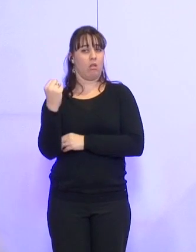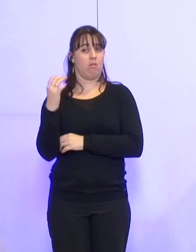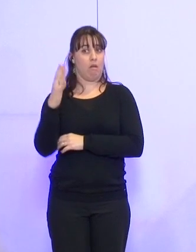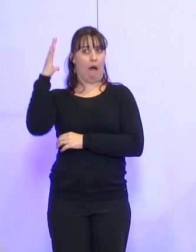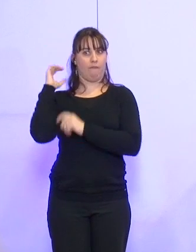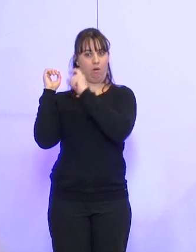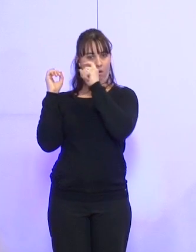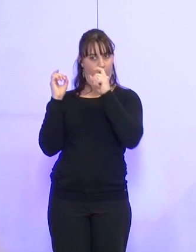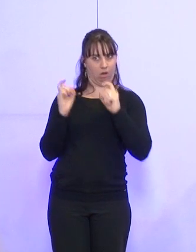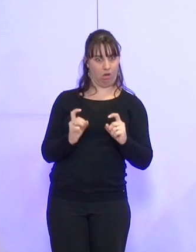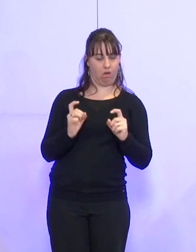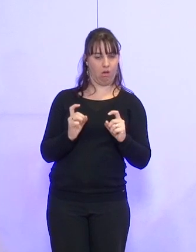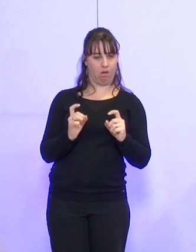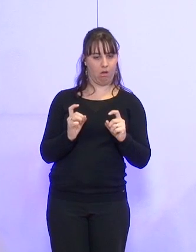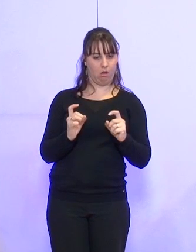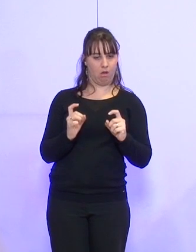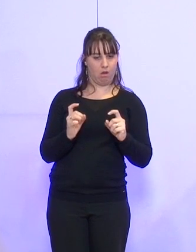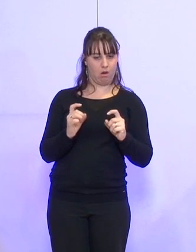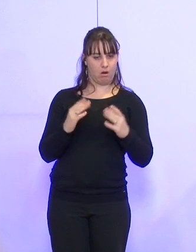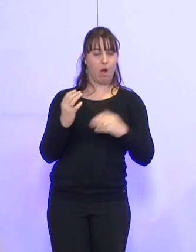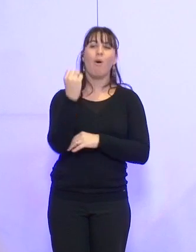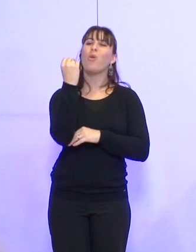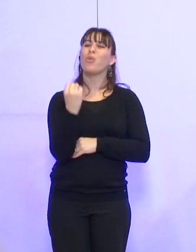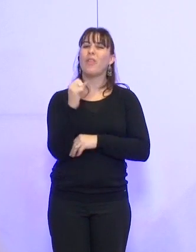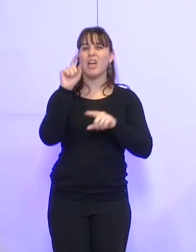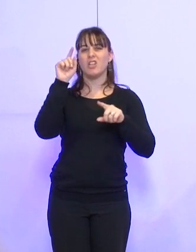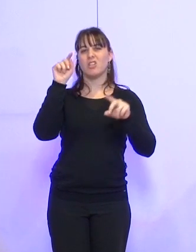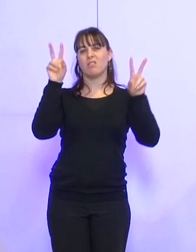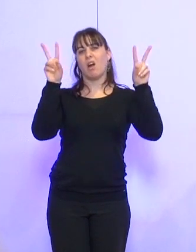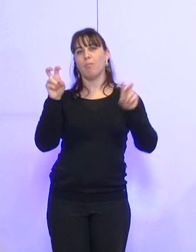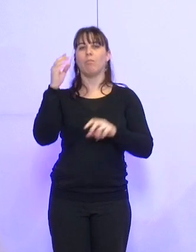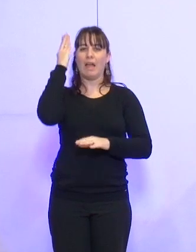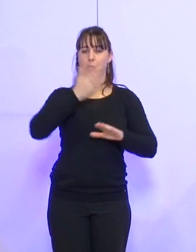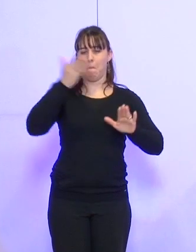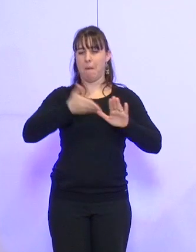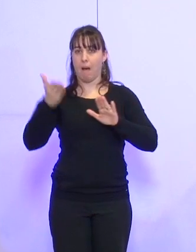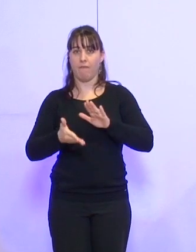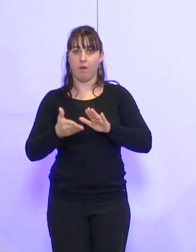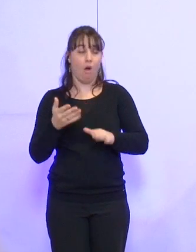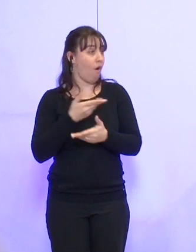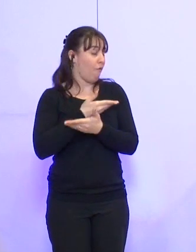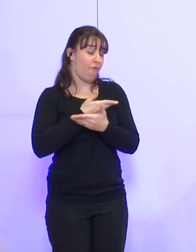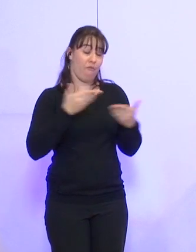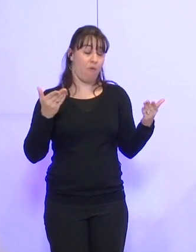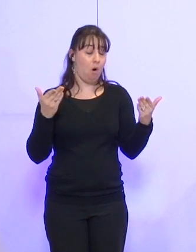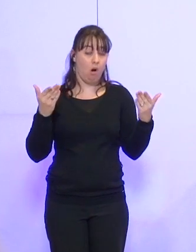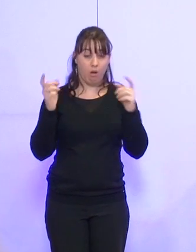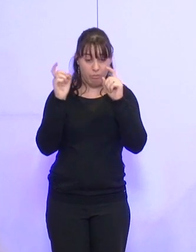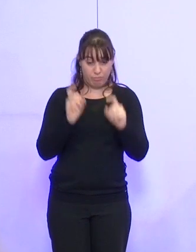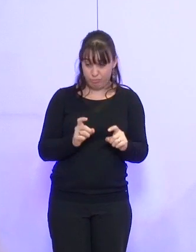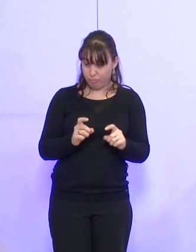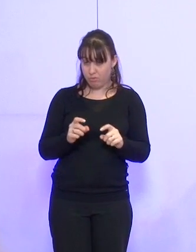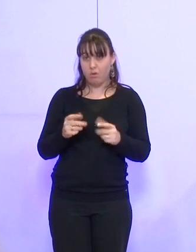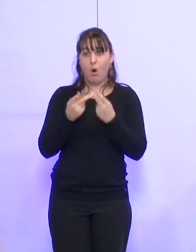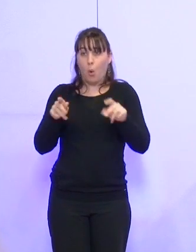était redescendu, à un niveau de tonnage en abattage qui ne justifiait même plus, et je le dis très clairement, le soutien des